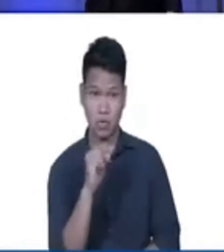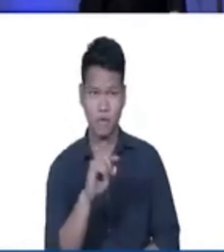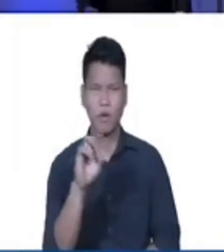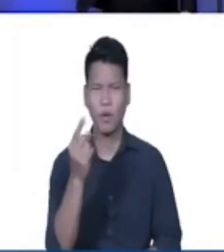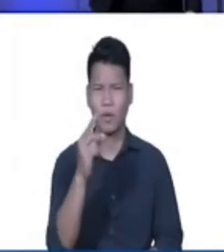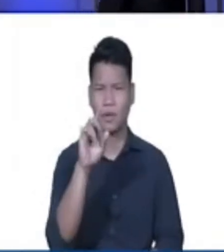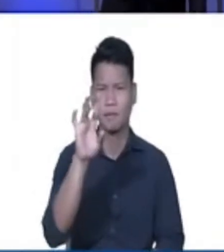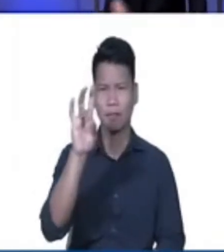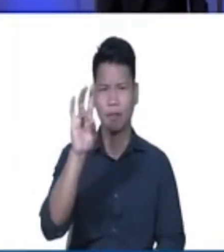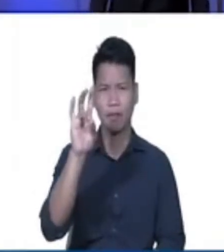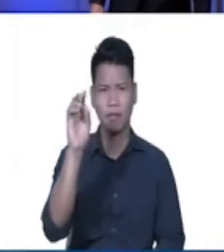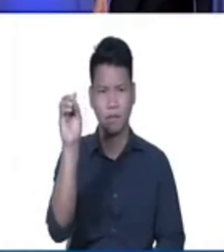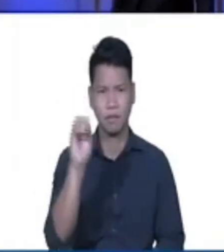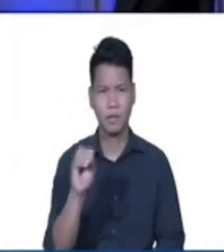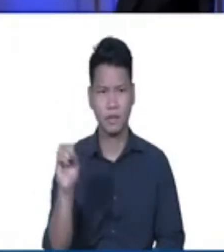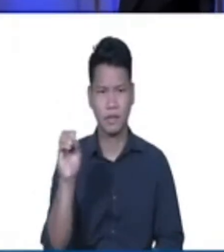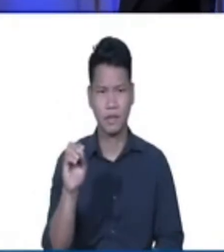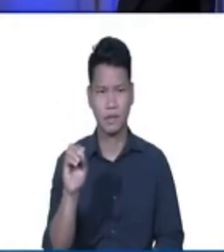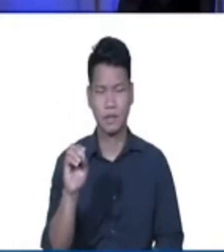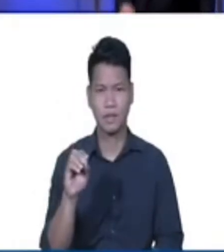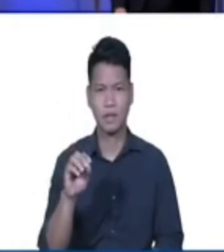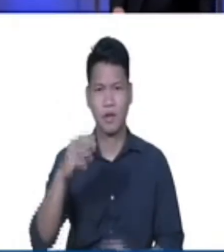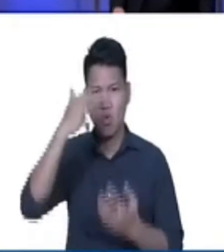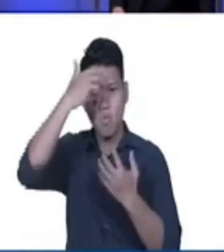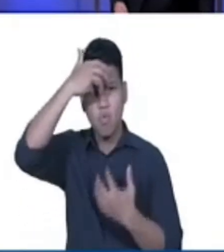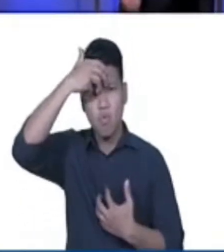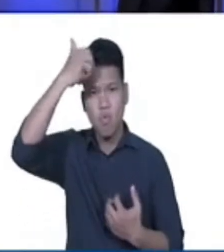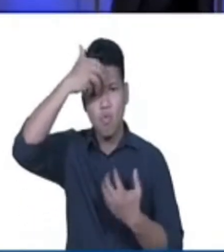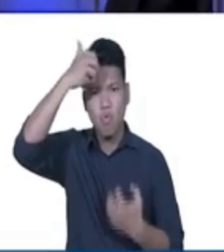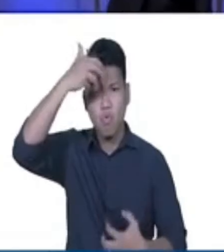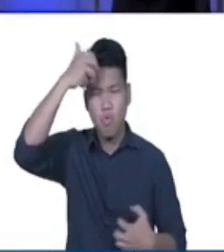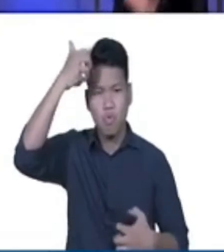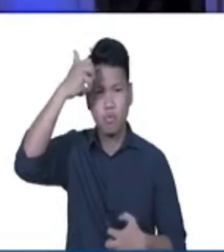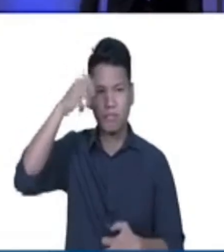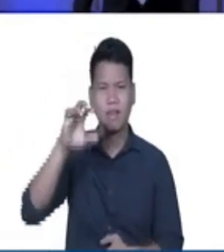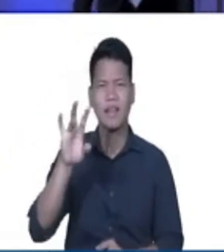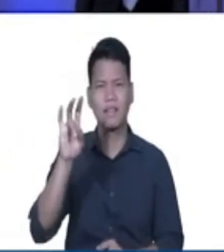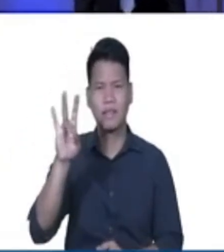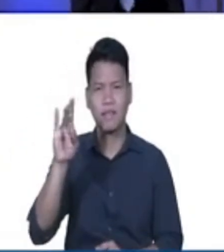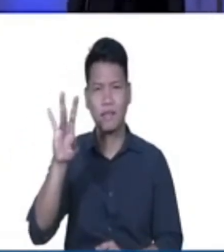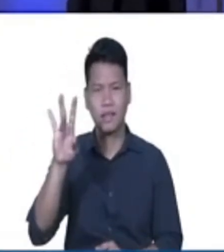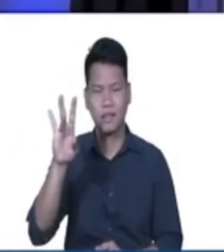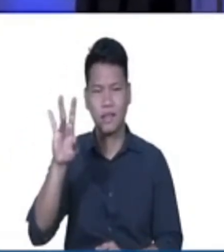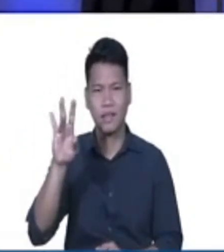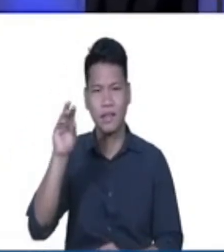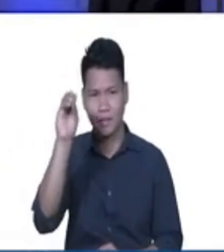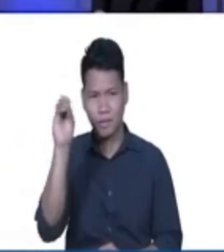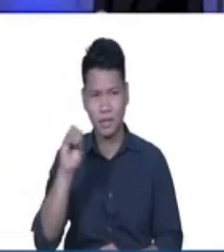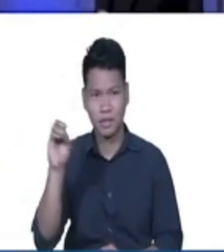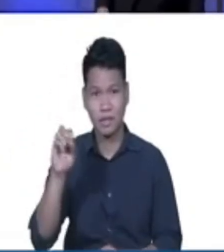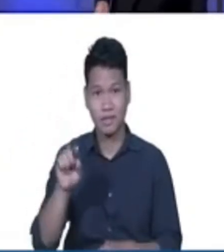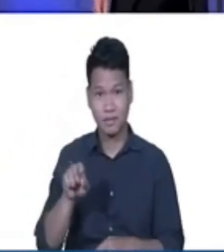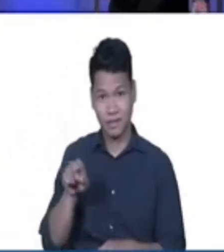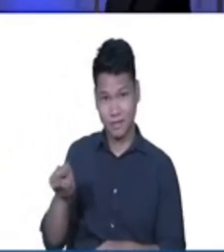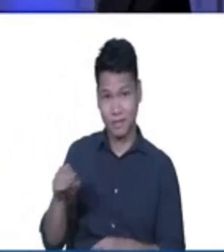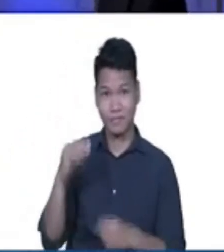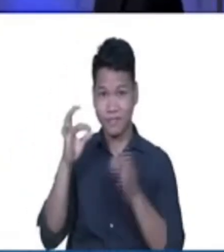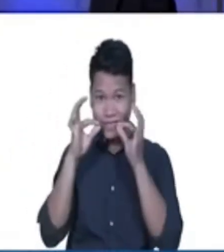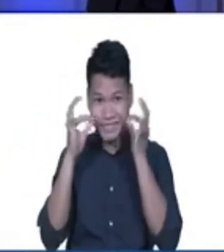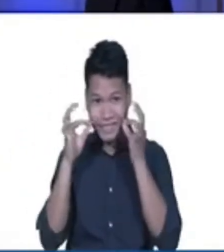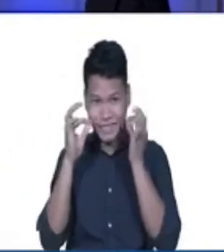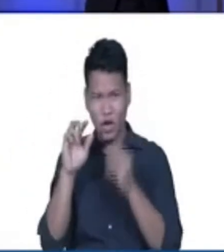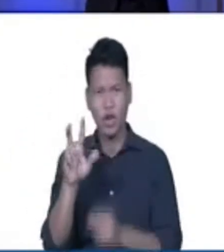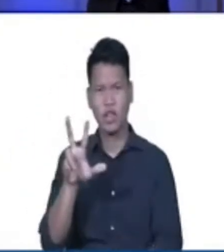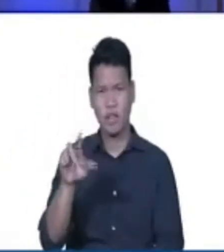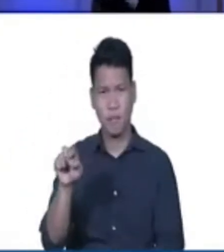Doon po sa unggoy is only 17%. At doon po sa pusa ay only 3.5%. Makita